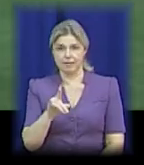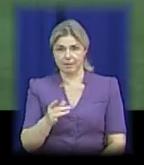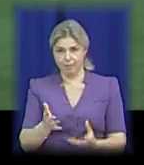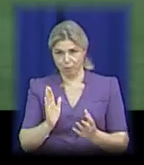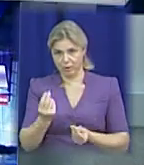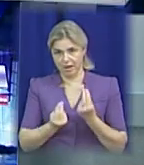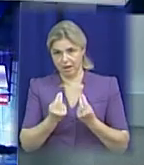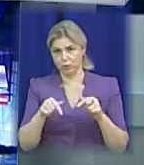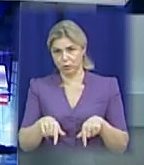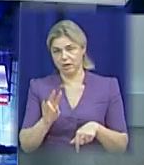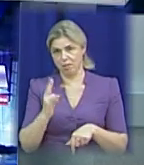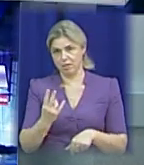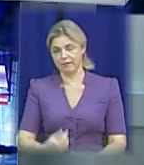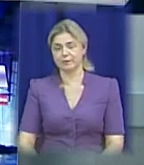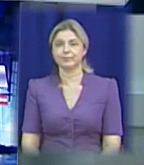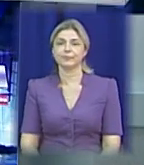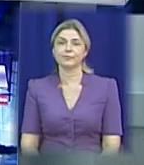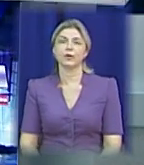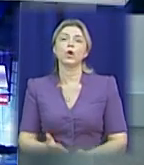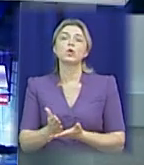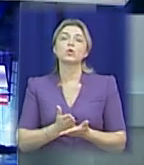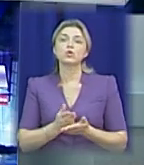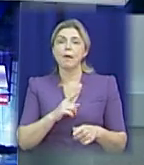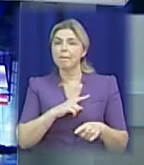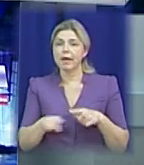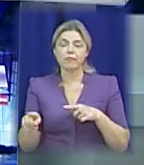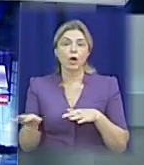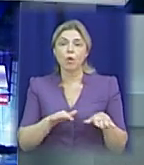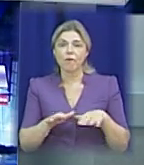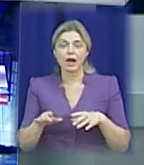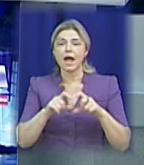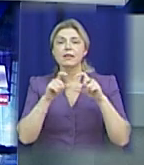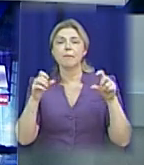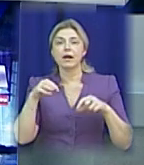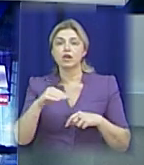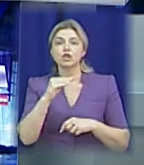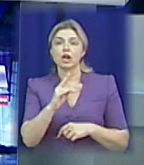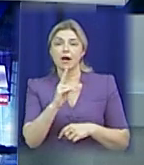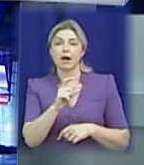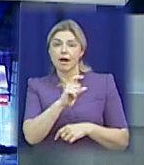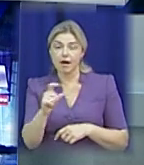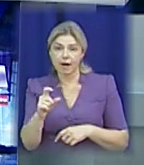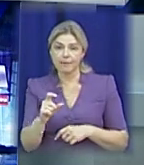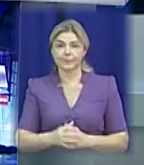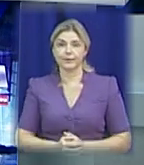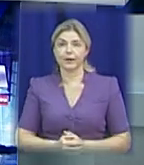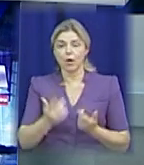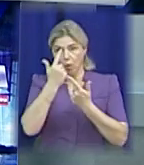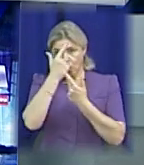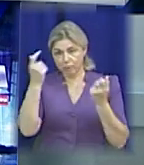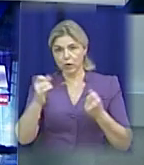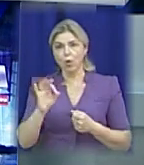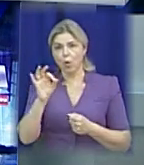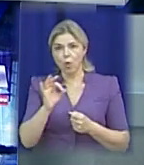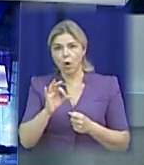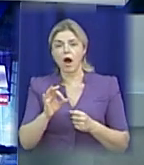Миколаївщини. Служба оперативного реагування Департаменту житлово-комунального господарства оголосила про